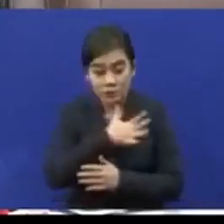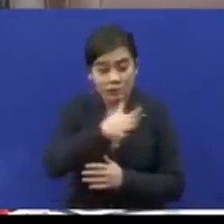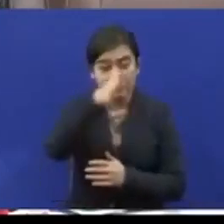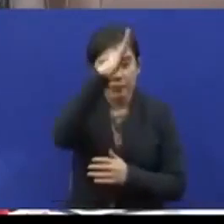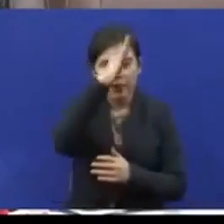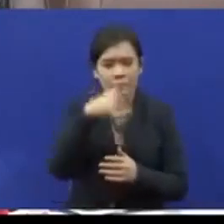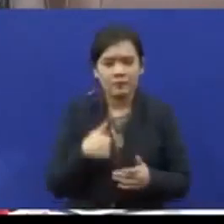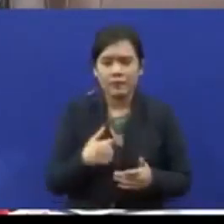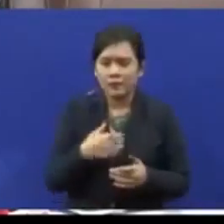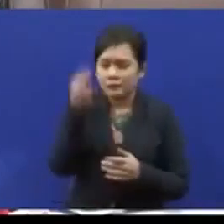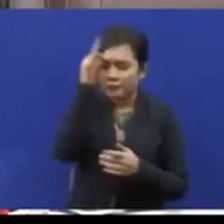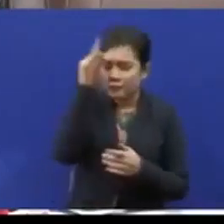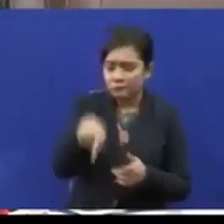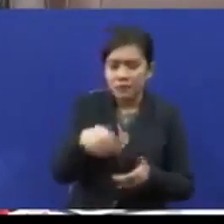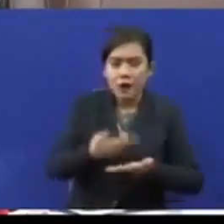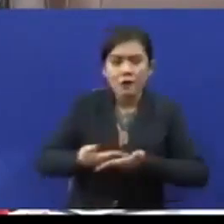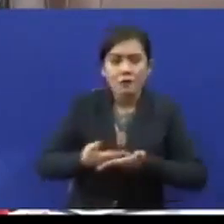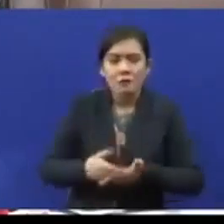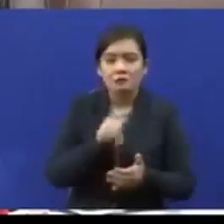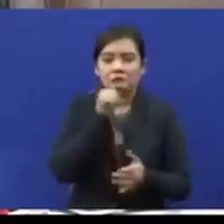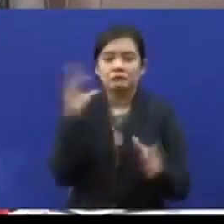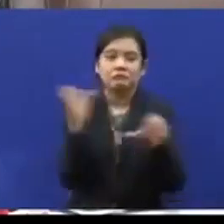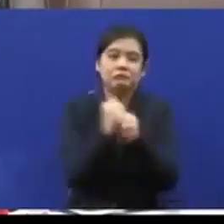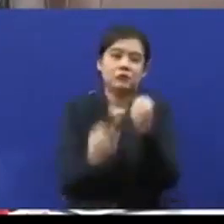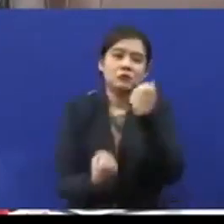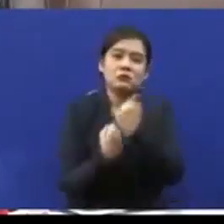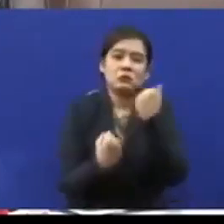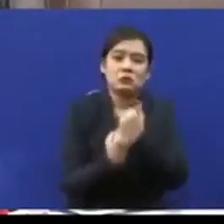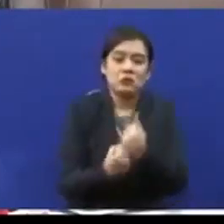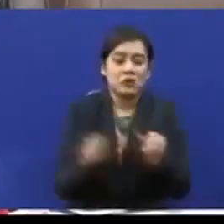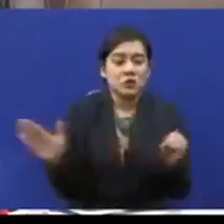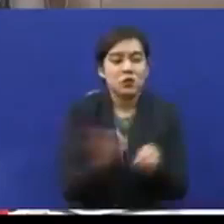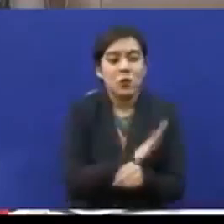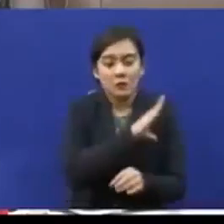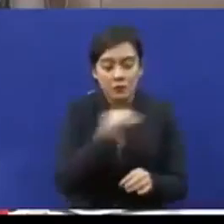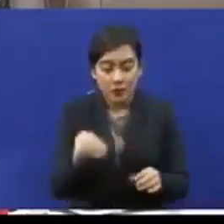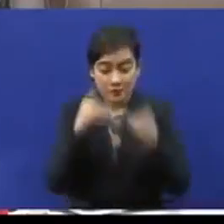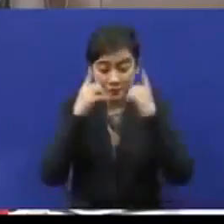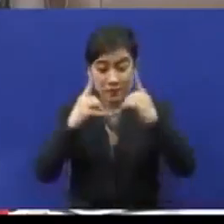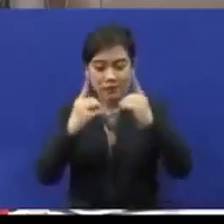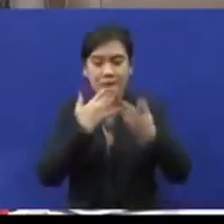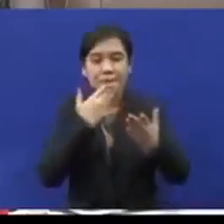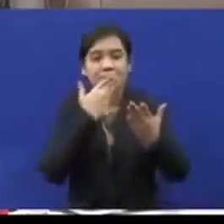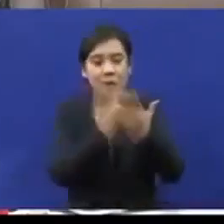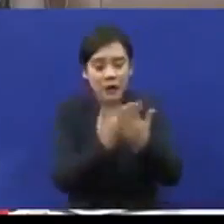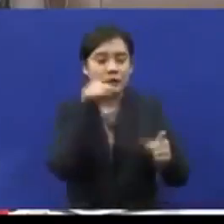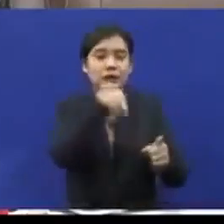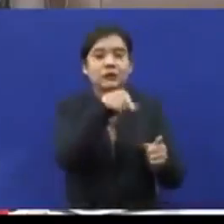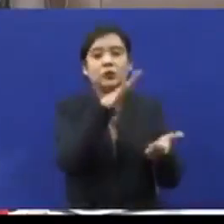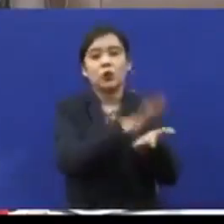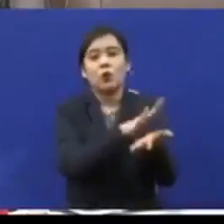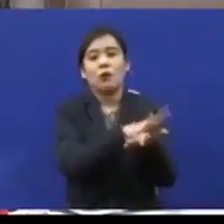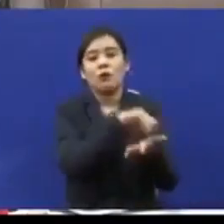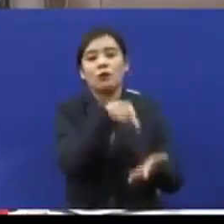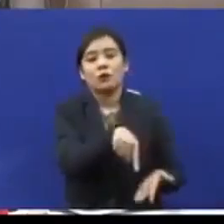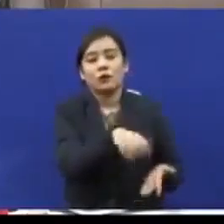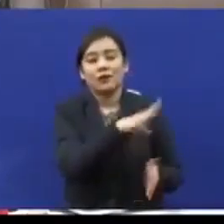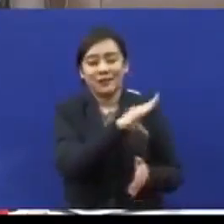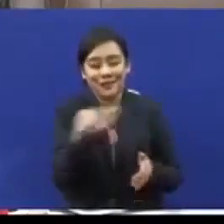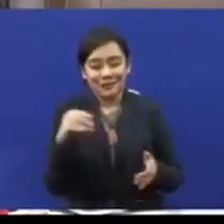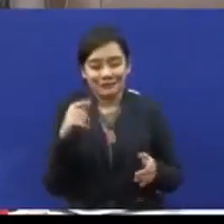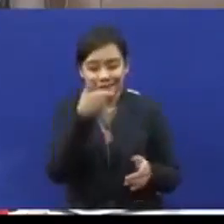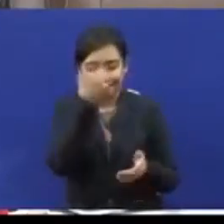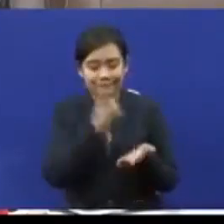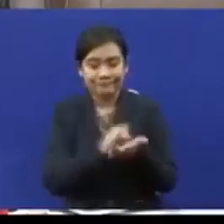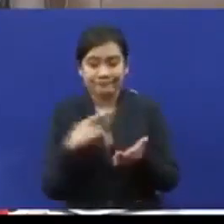bahawa anak-anak mereka tidak mendapat sokongan yang mencukupi dan pendidikan yang baik di sekolah. Oleh itu, kita boleh